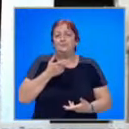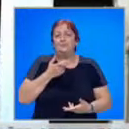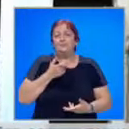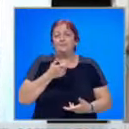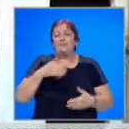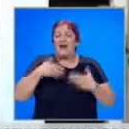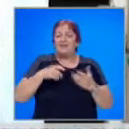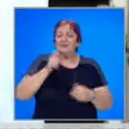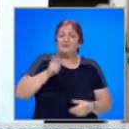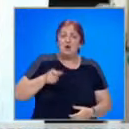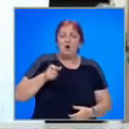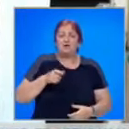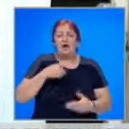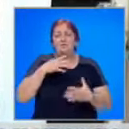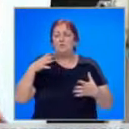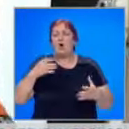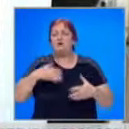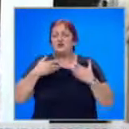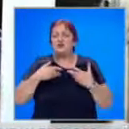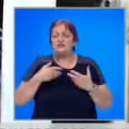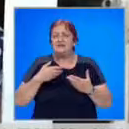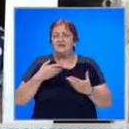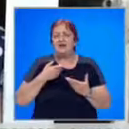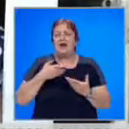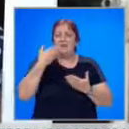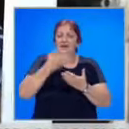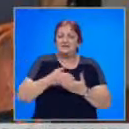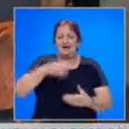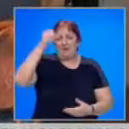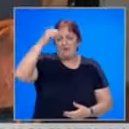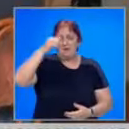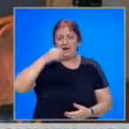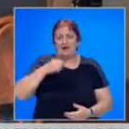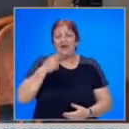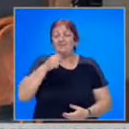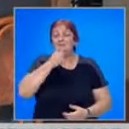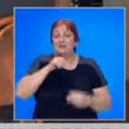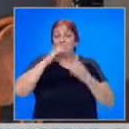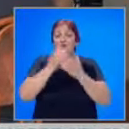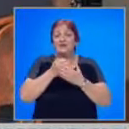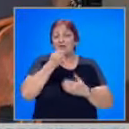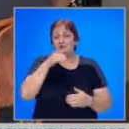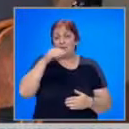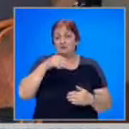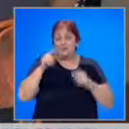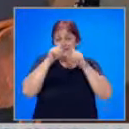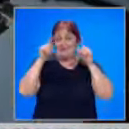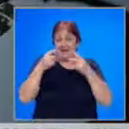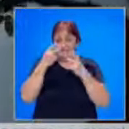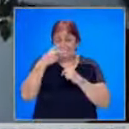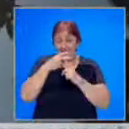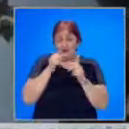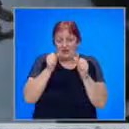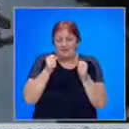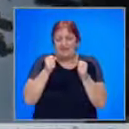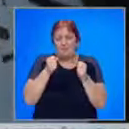хората, радват се, същастливи, представя ми България. И в събота цялото село ще бъде пред екраните и ще